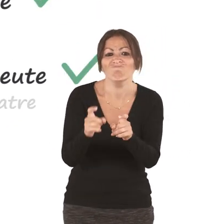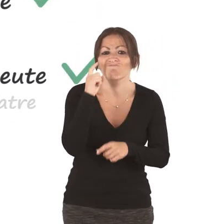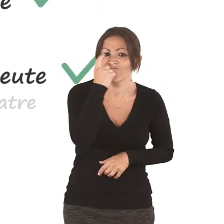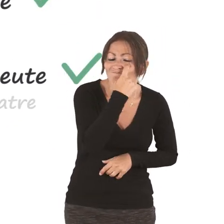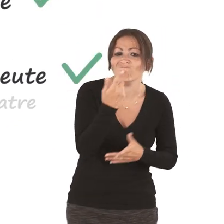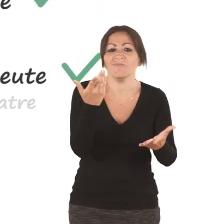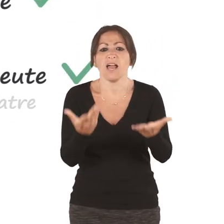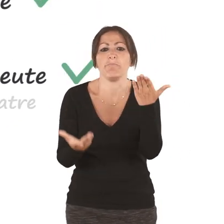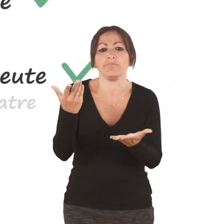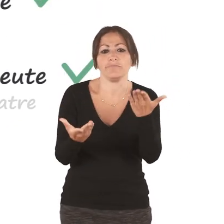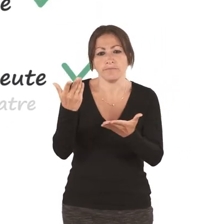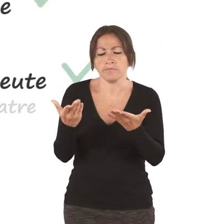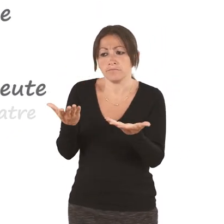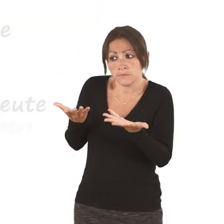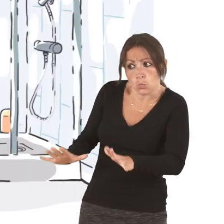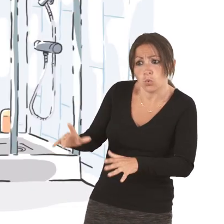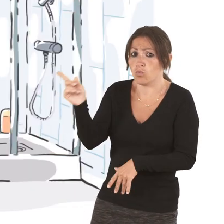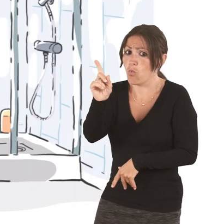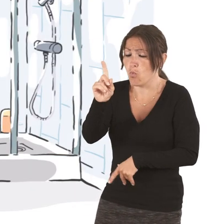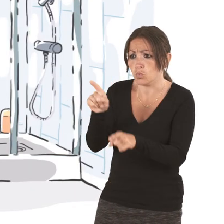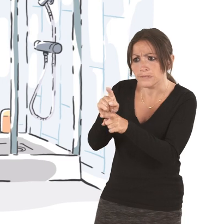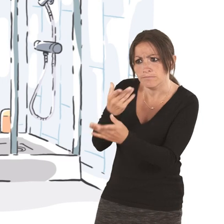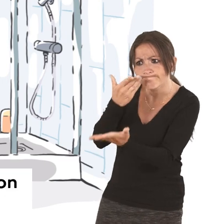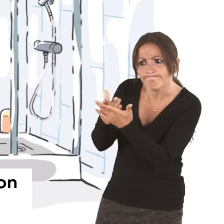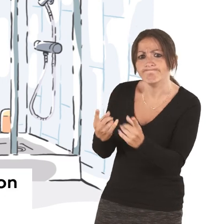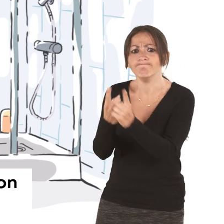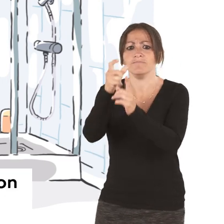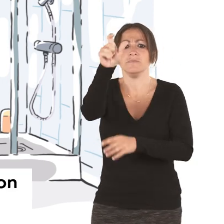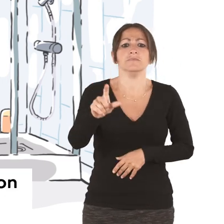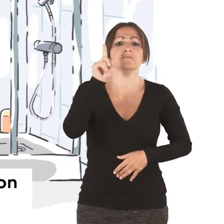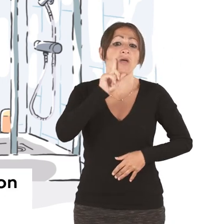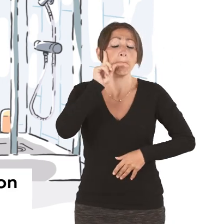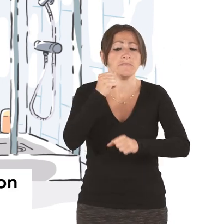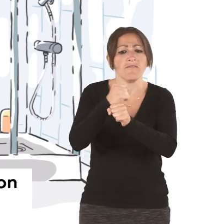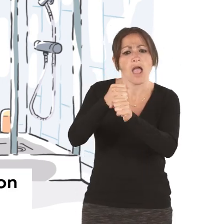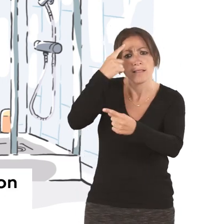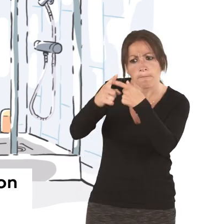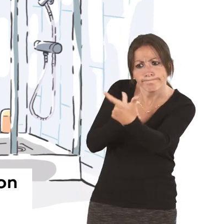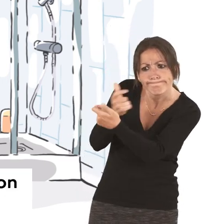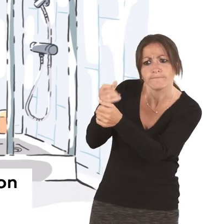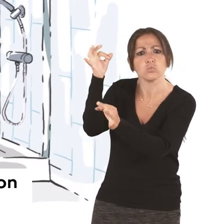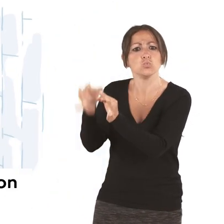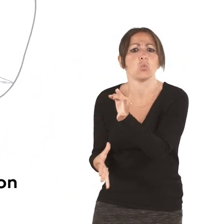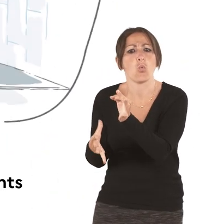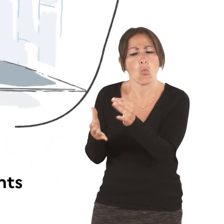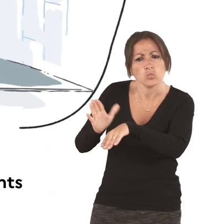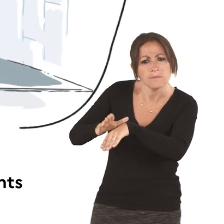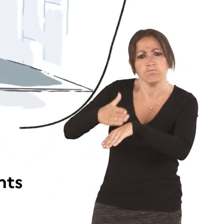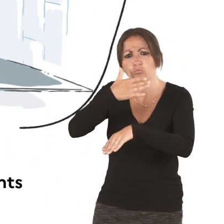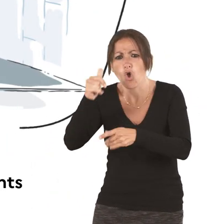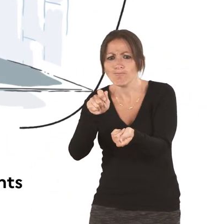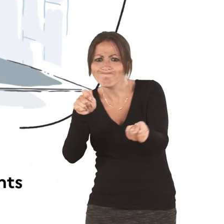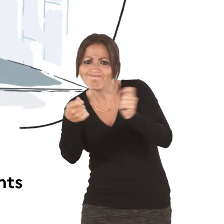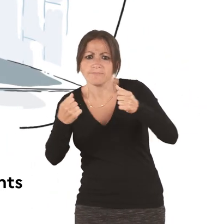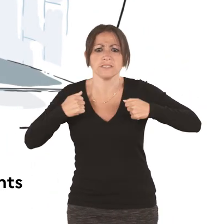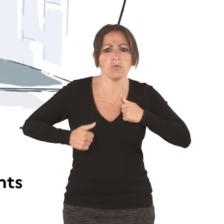Sa vue, son équilibre ont baissé. Mais ce n'est pas tout. Son médecin la met aussi en relation avec Céline, ergothérapeute. Elle